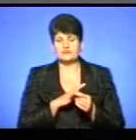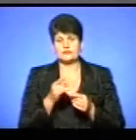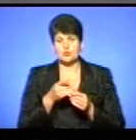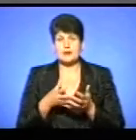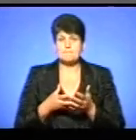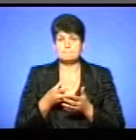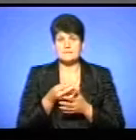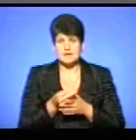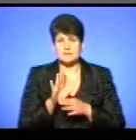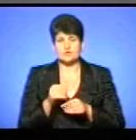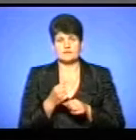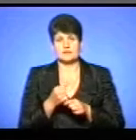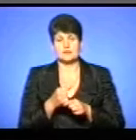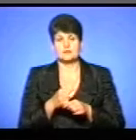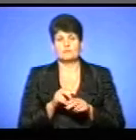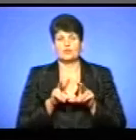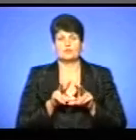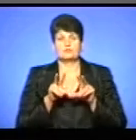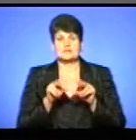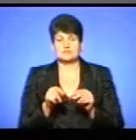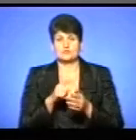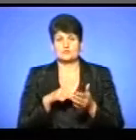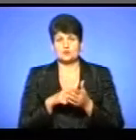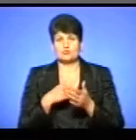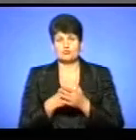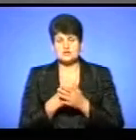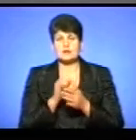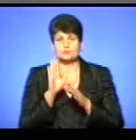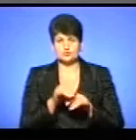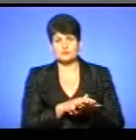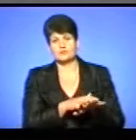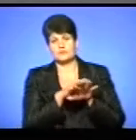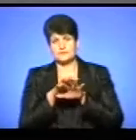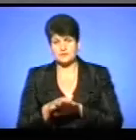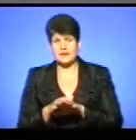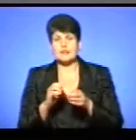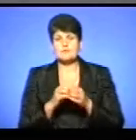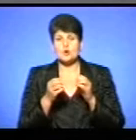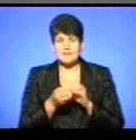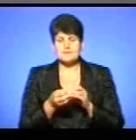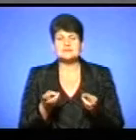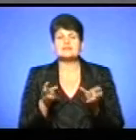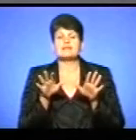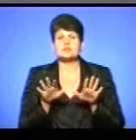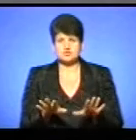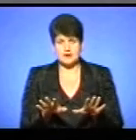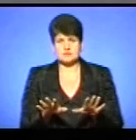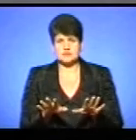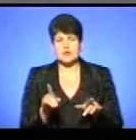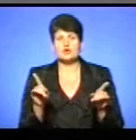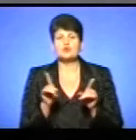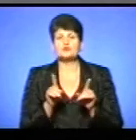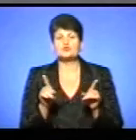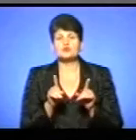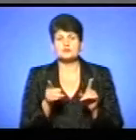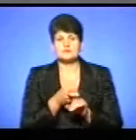зобов'язався, що з міського бюджету покриватимуть ці витрати. Але проблема все-таки залишається. Що з приводу